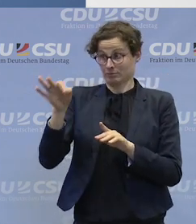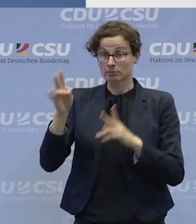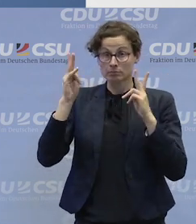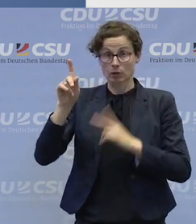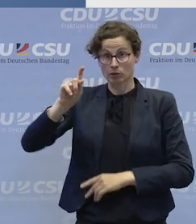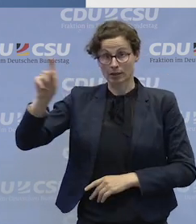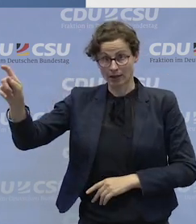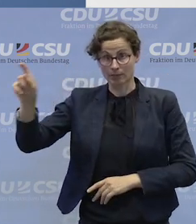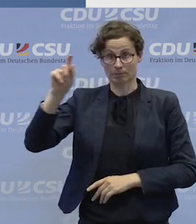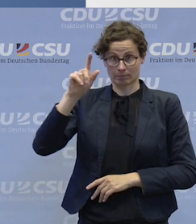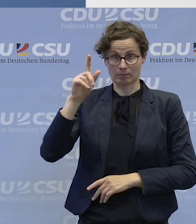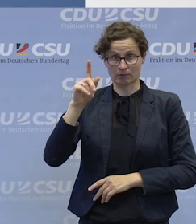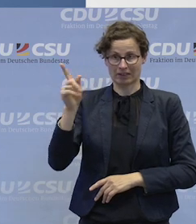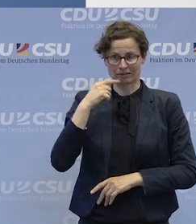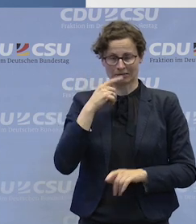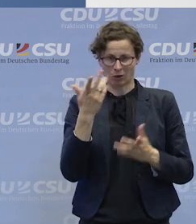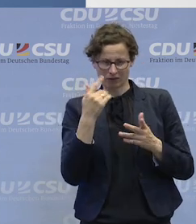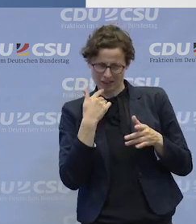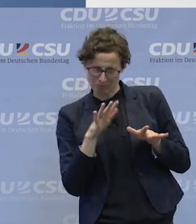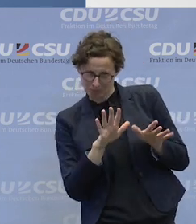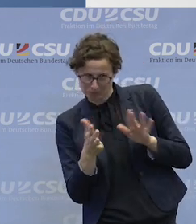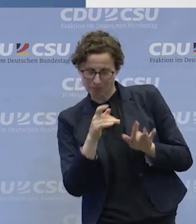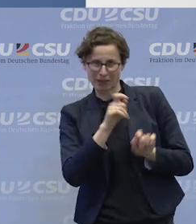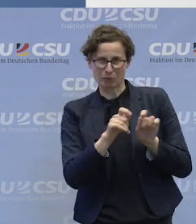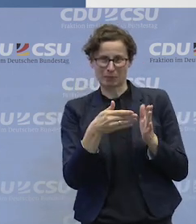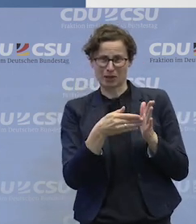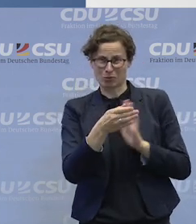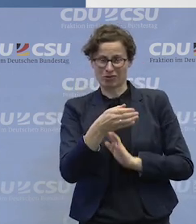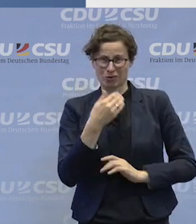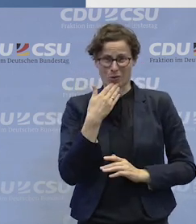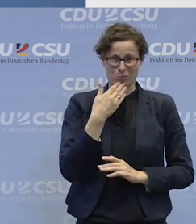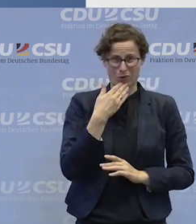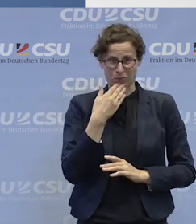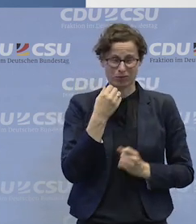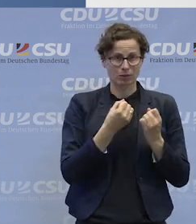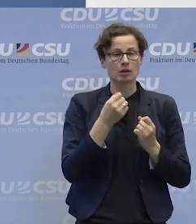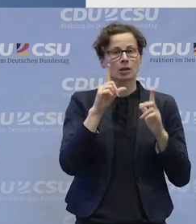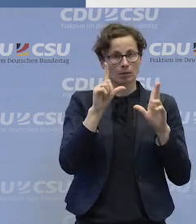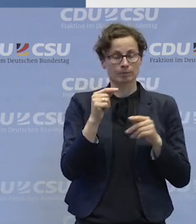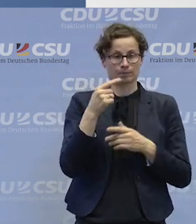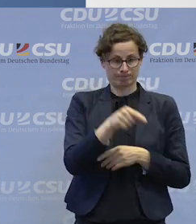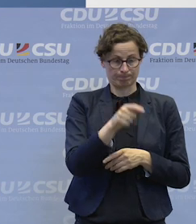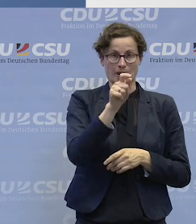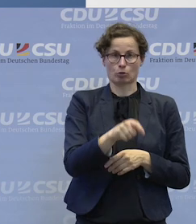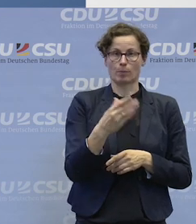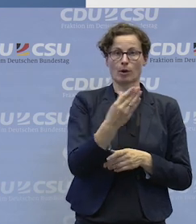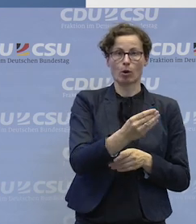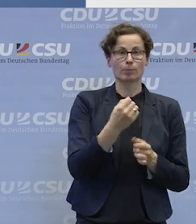die Menschen mit wesentlicher Behinderung dann auch entsprechend in ihren Betrieben finanzieren. Und wichtig ist, neben dem